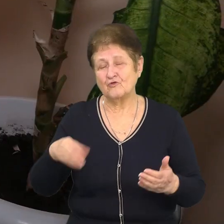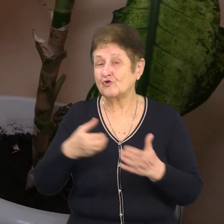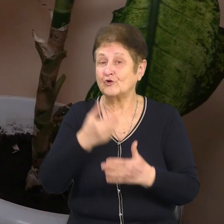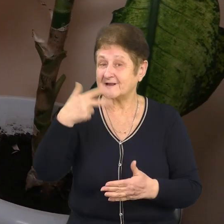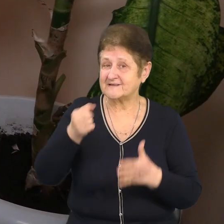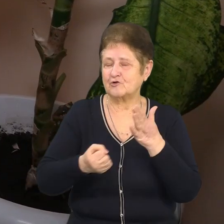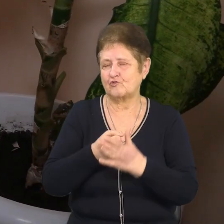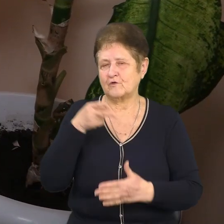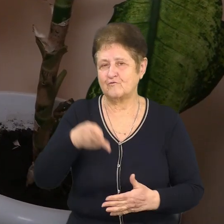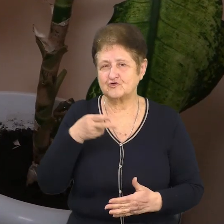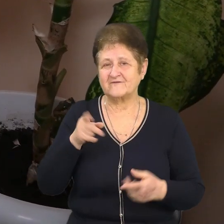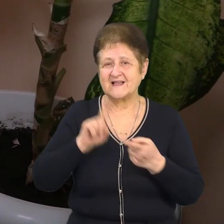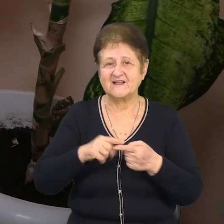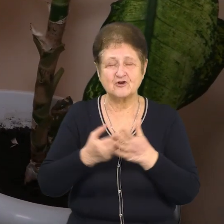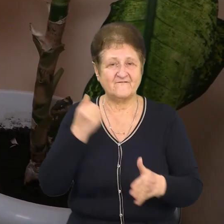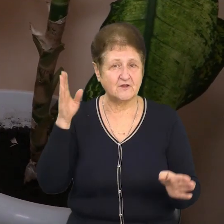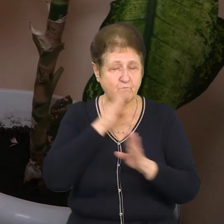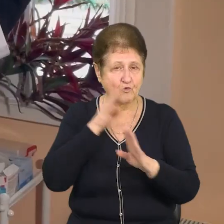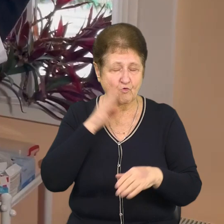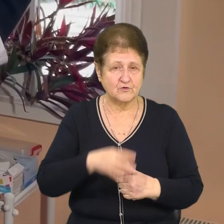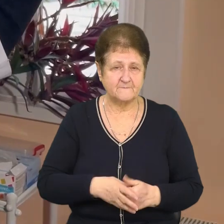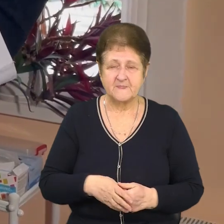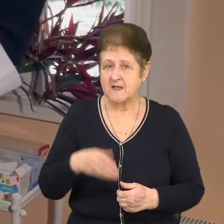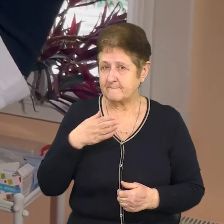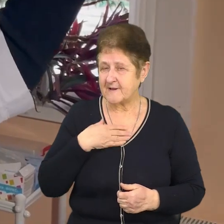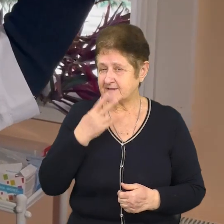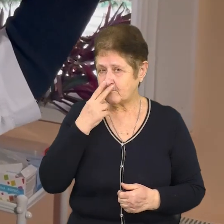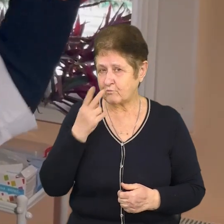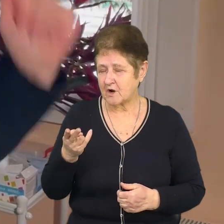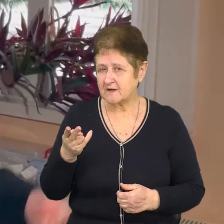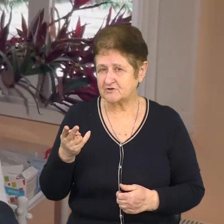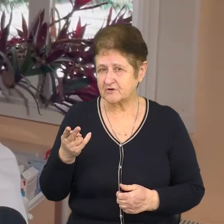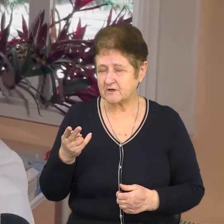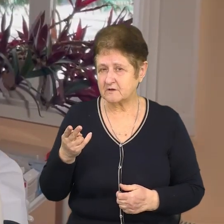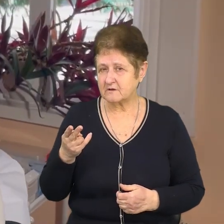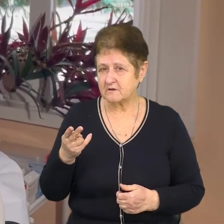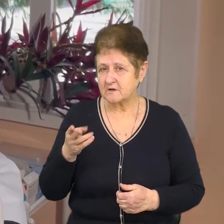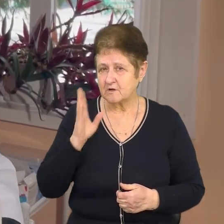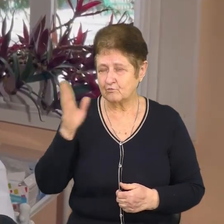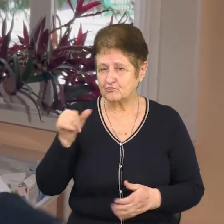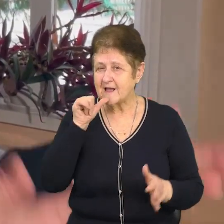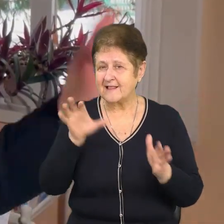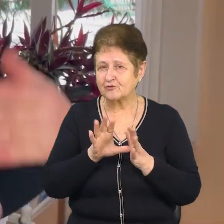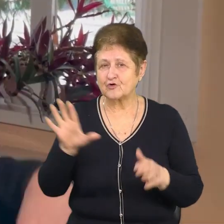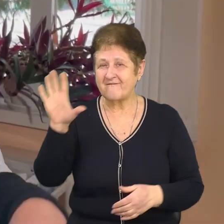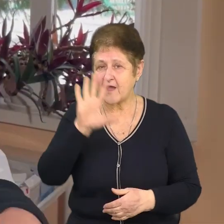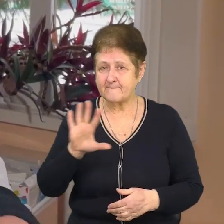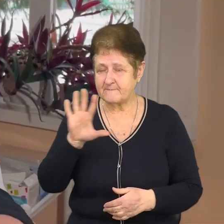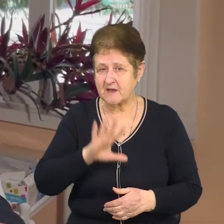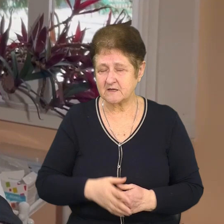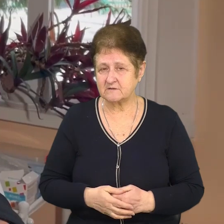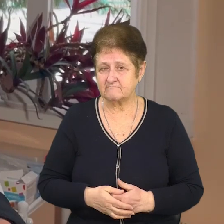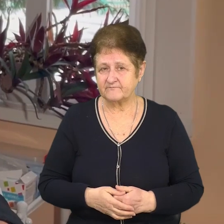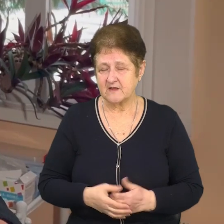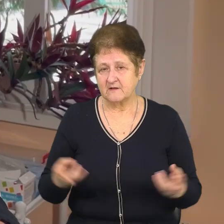залежності від погоди. Мене в Боті показує, що воно о п'яті в нас буде електроенергія. От тепер мені треба